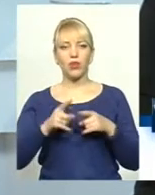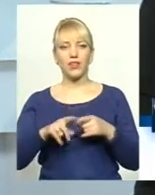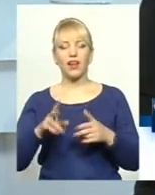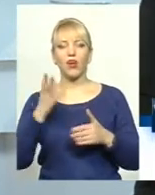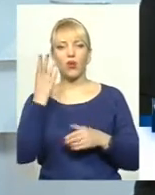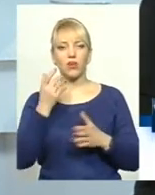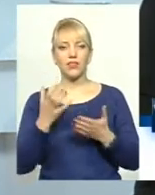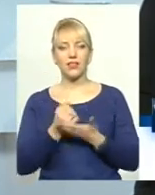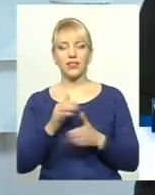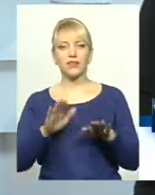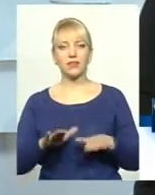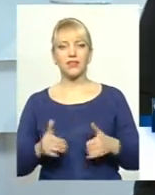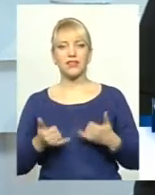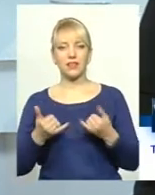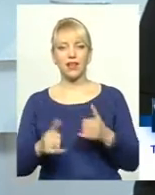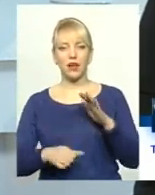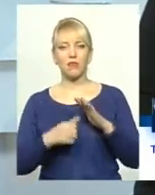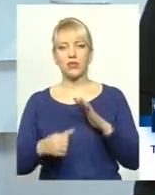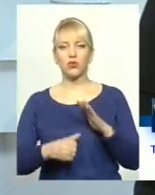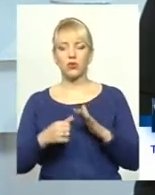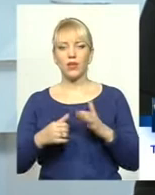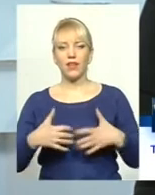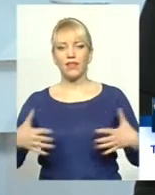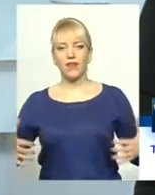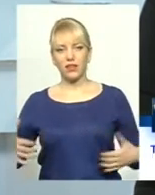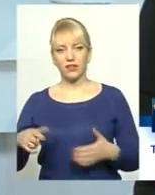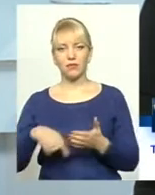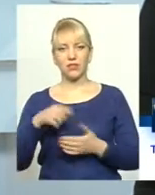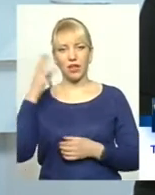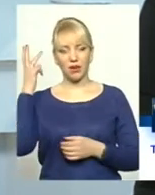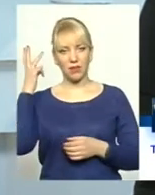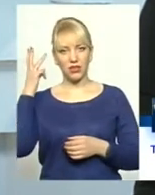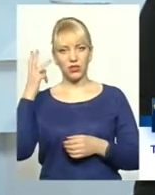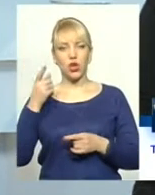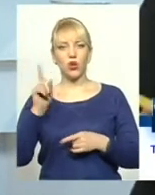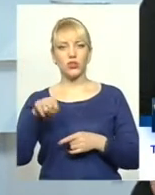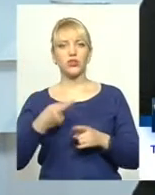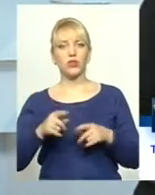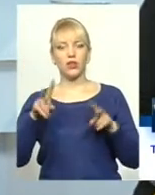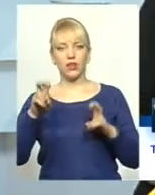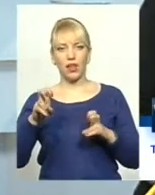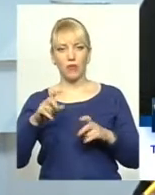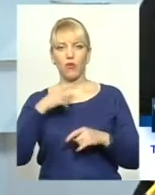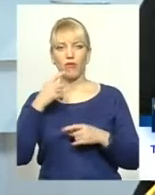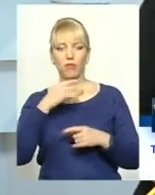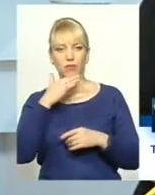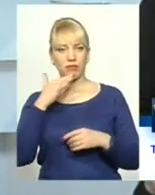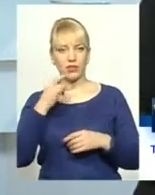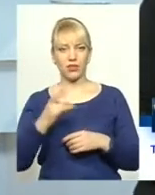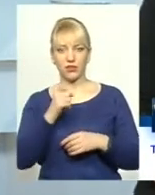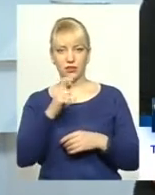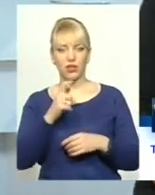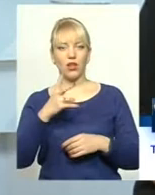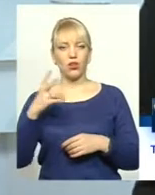коли знайдеться місце для безпритульних тварин Хмельницького. Хоча цю тему ми піднімали вже неодноразово,